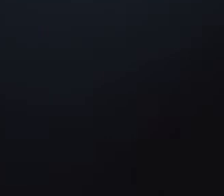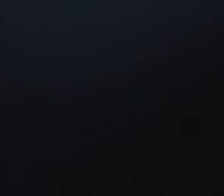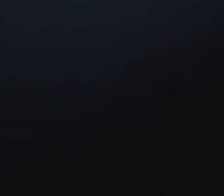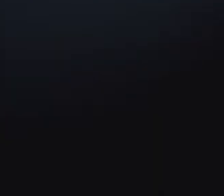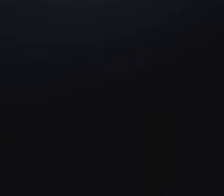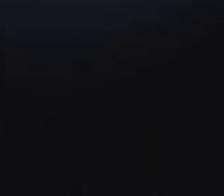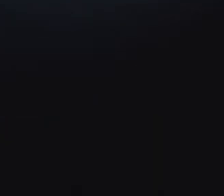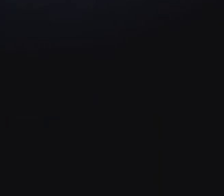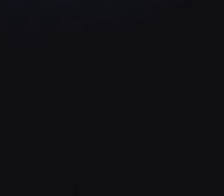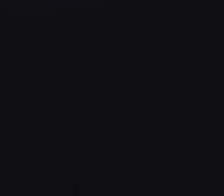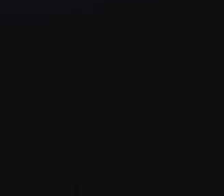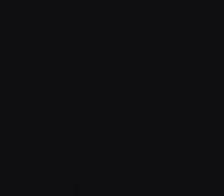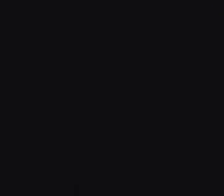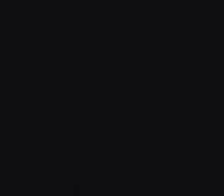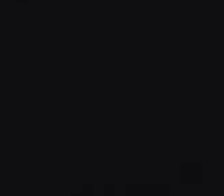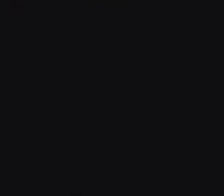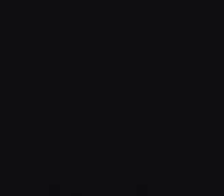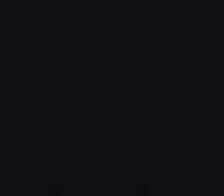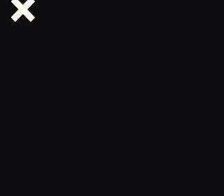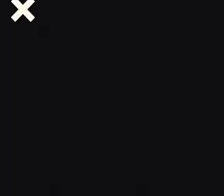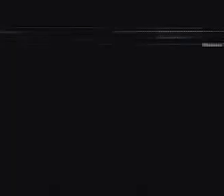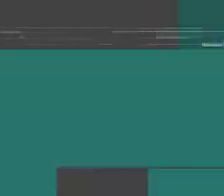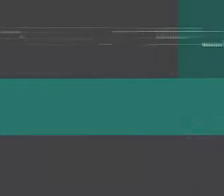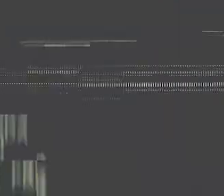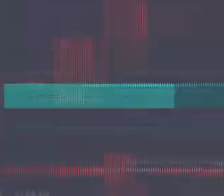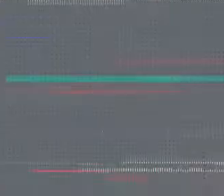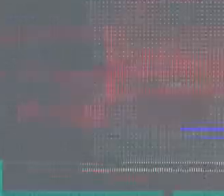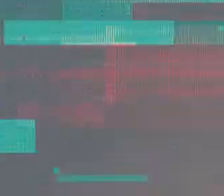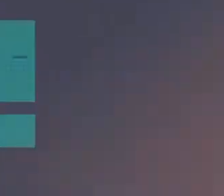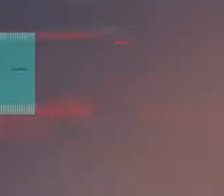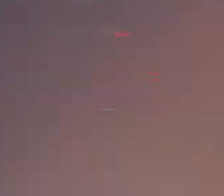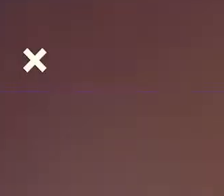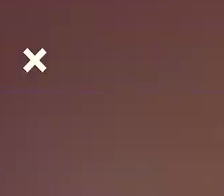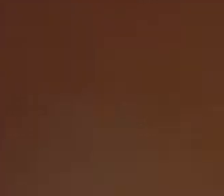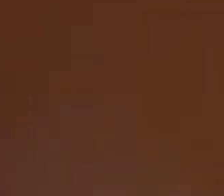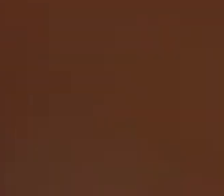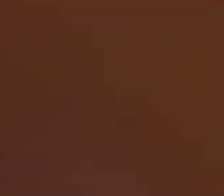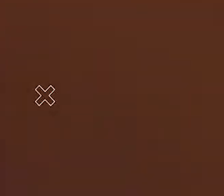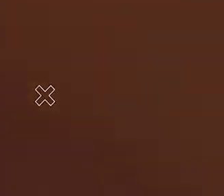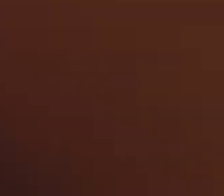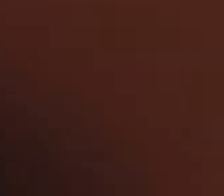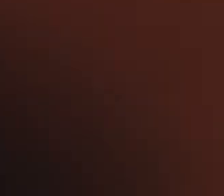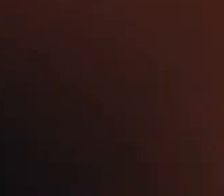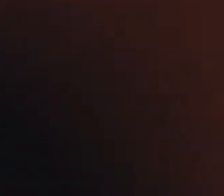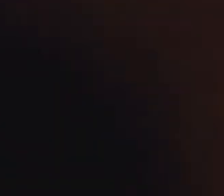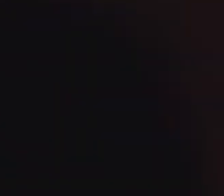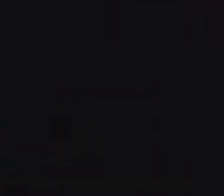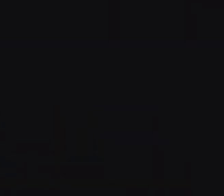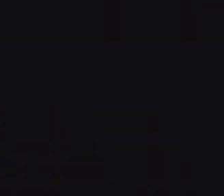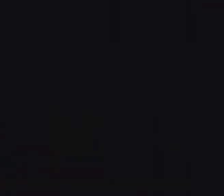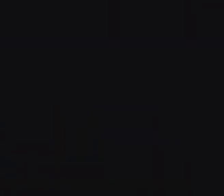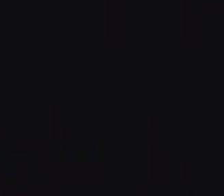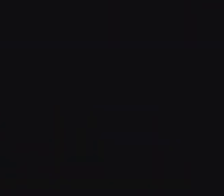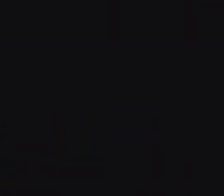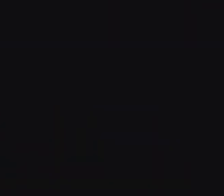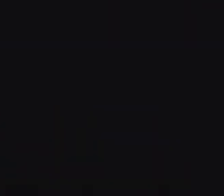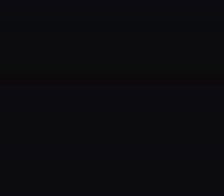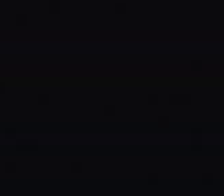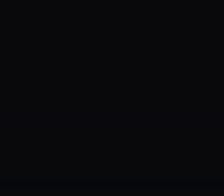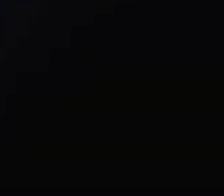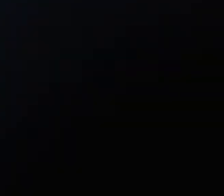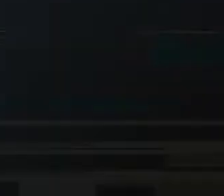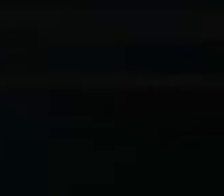telah menonton! Terima